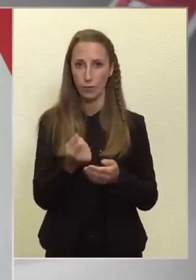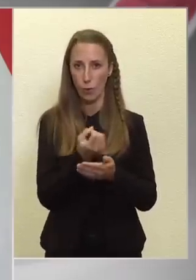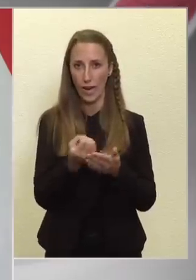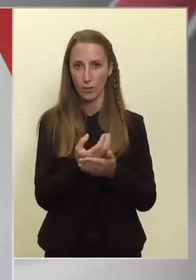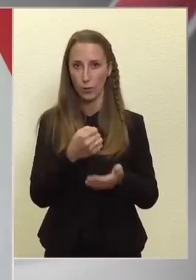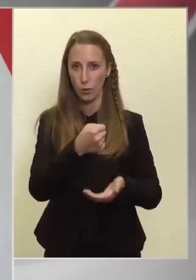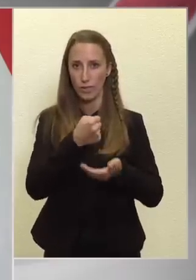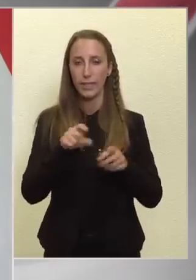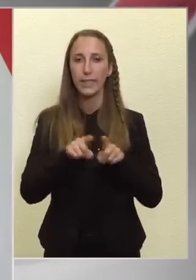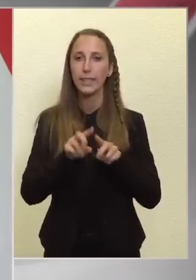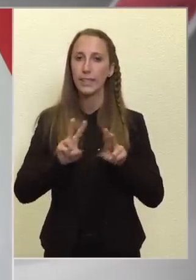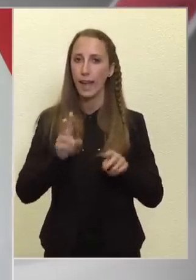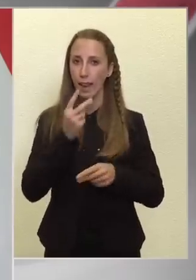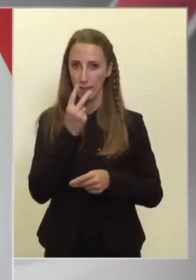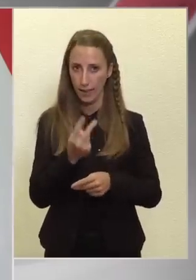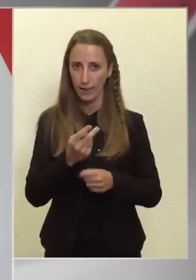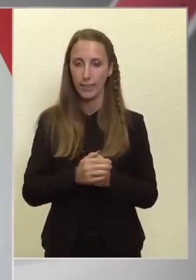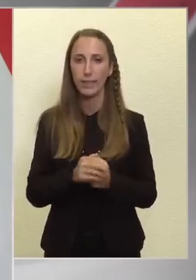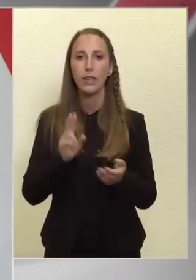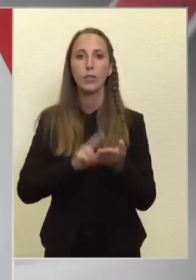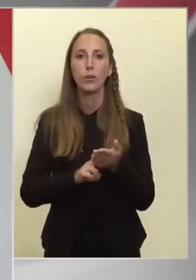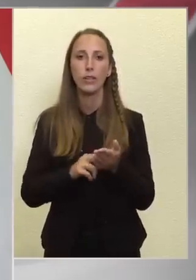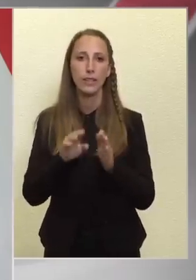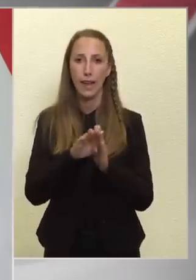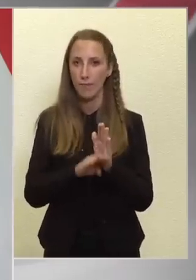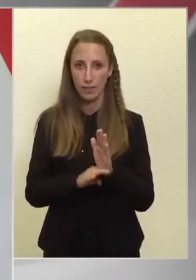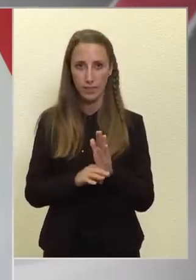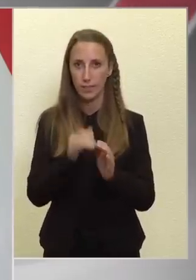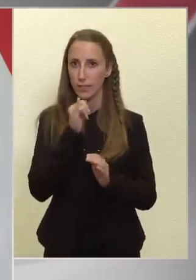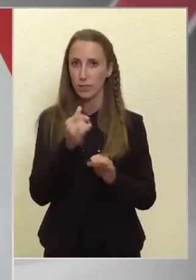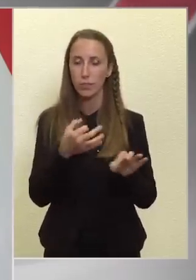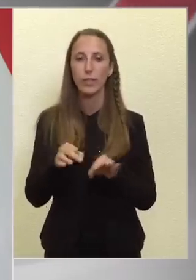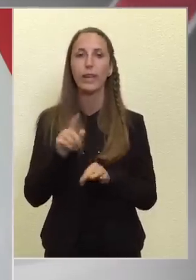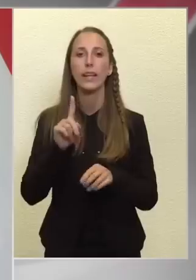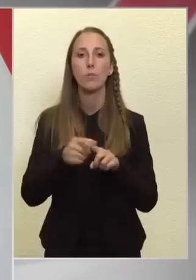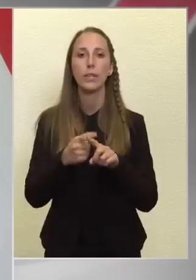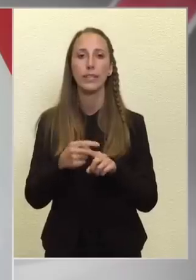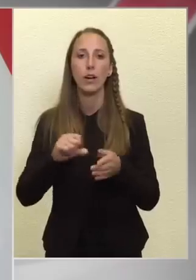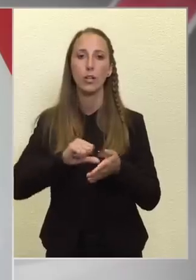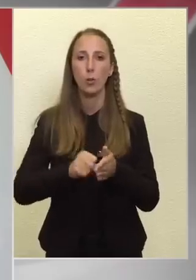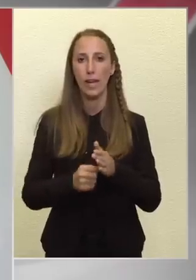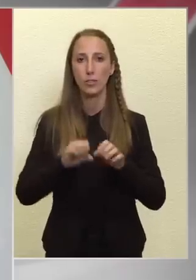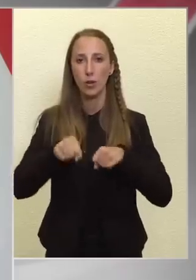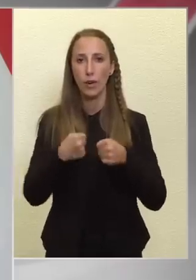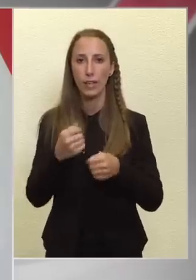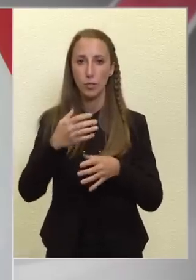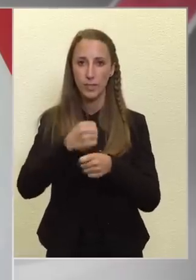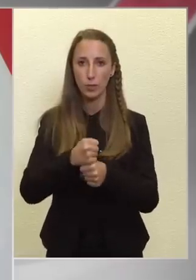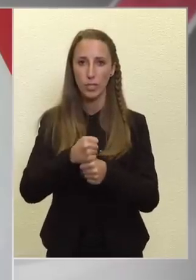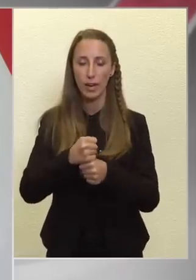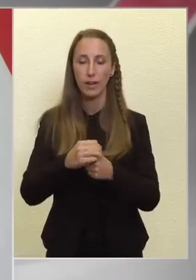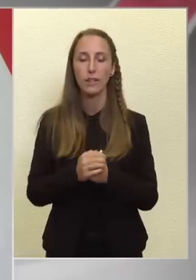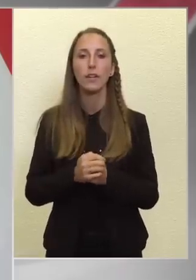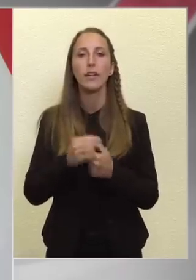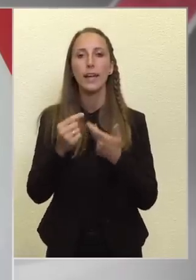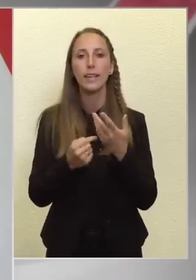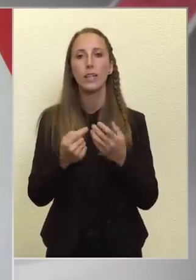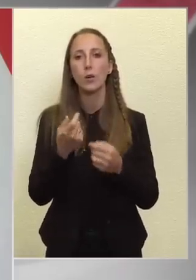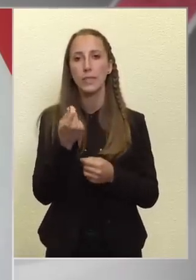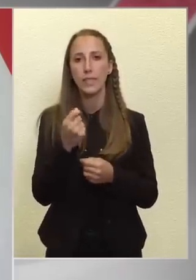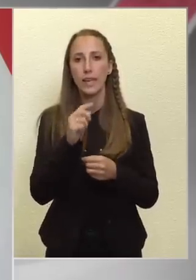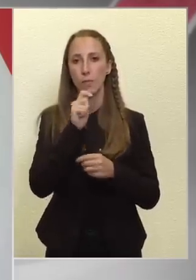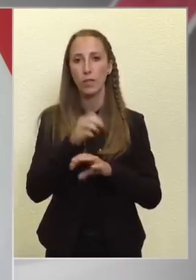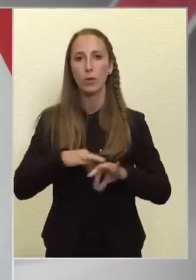erre tekinteni. Jogi relevanciája nincs az ügynek, de egy politikai nyomásgyakorlás a bizottságra, hogy ezeket a pénzeket